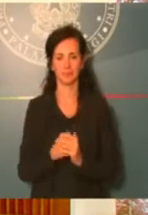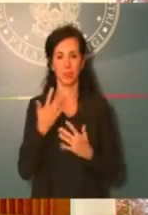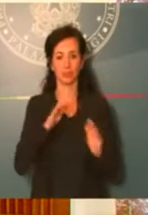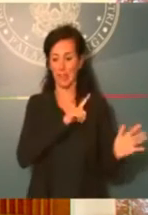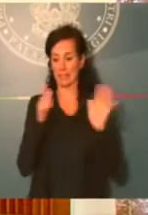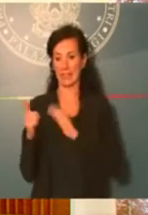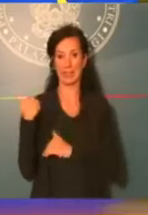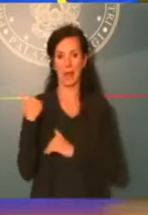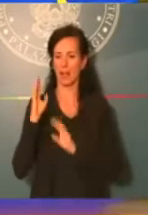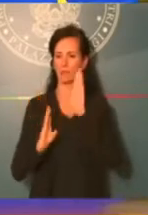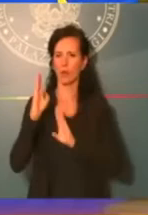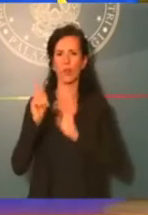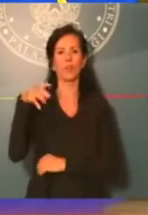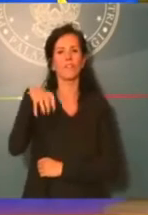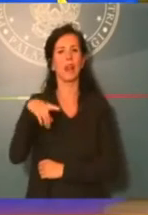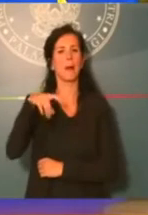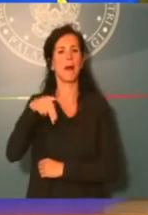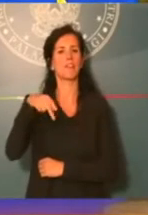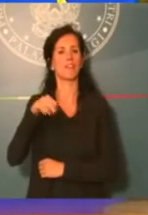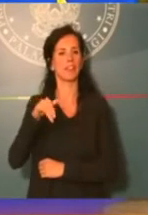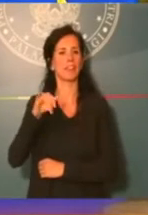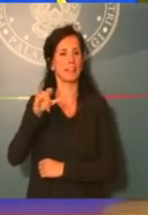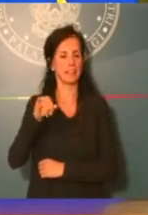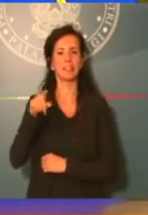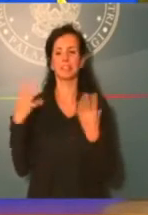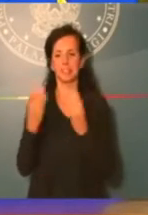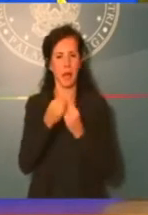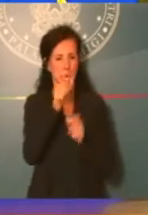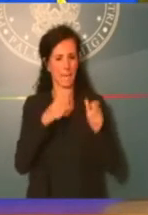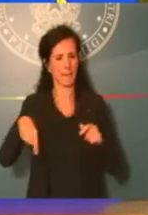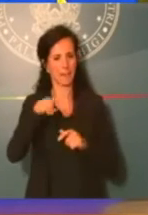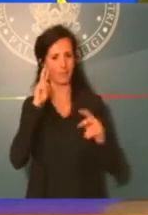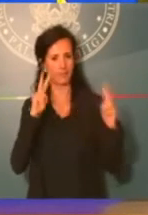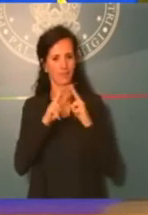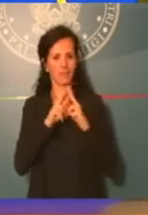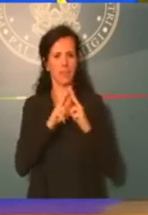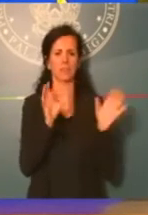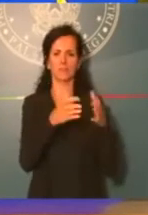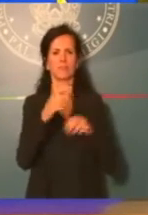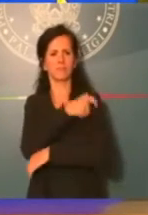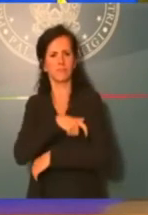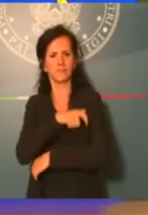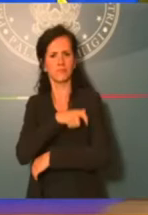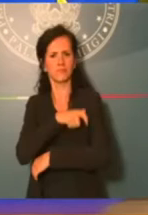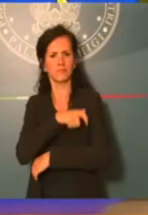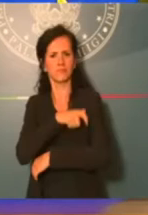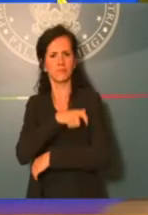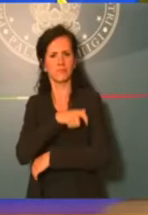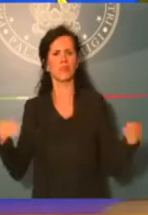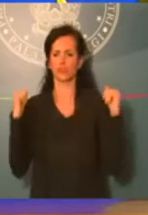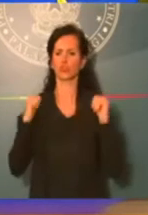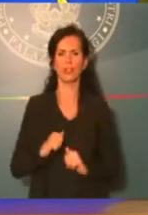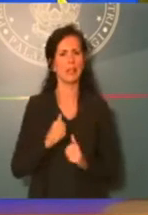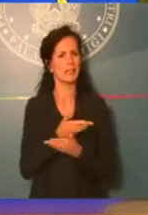stata a Villa Panfili con le parti sociali, le associazioni di categoria, le autorità locali, i professionisti, i cittadini comuni,